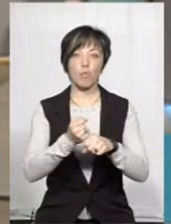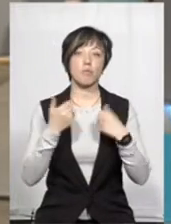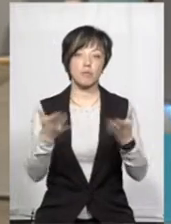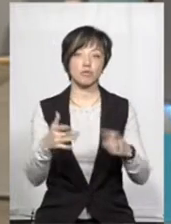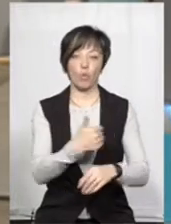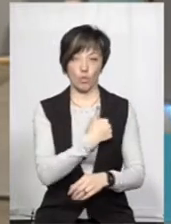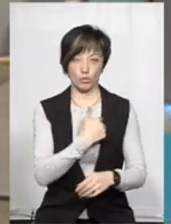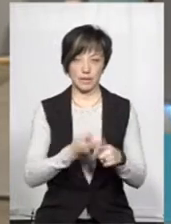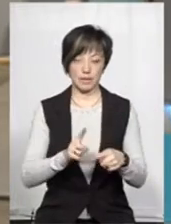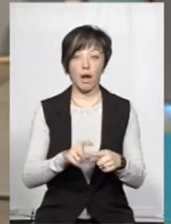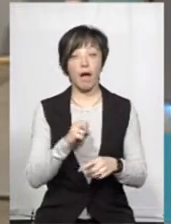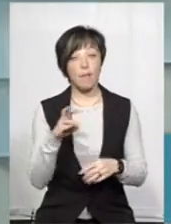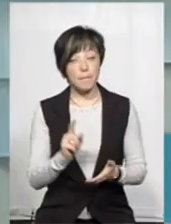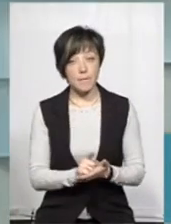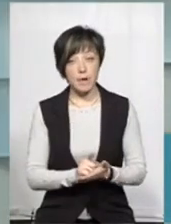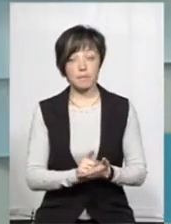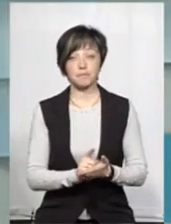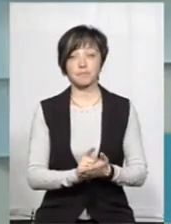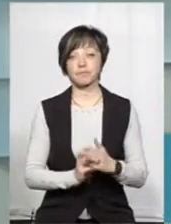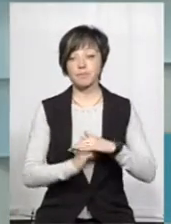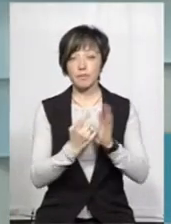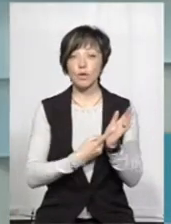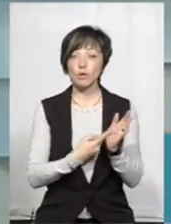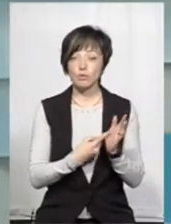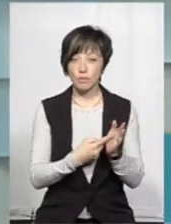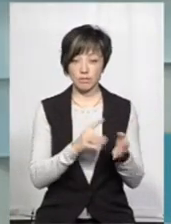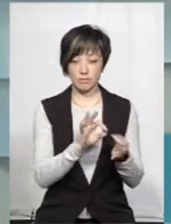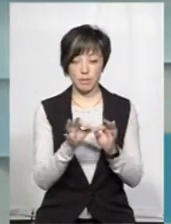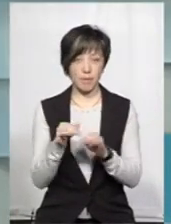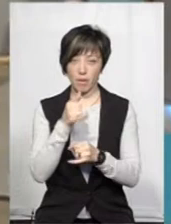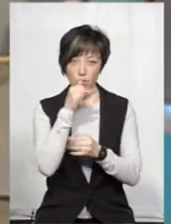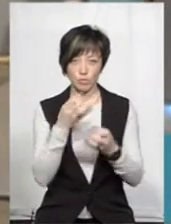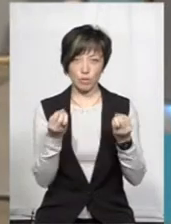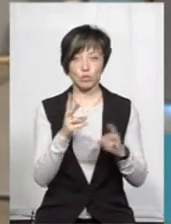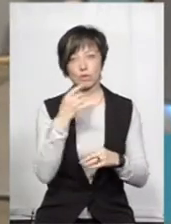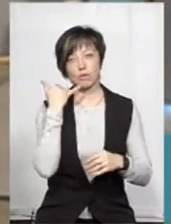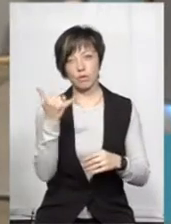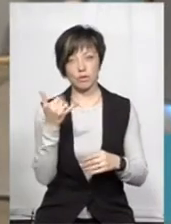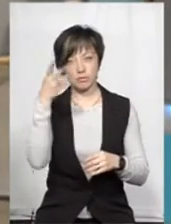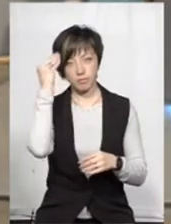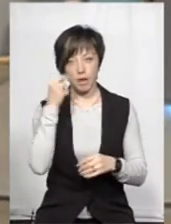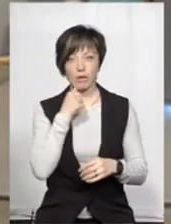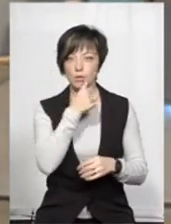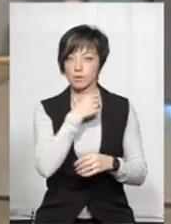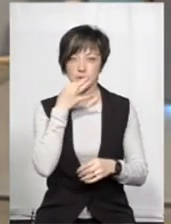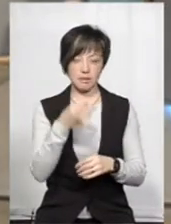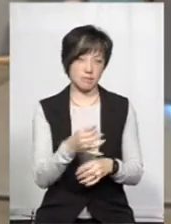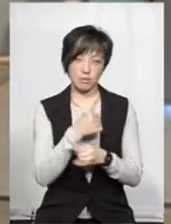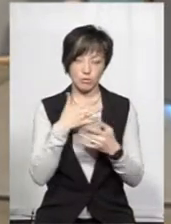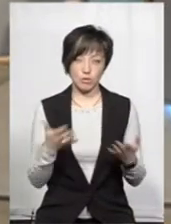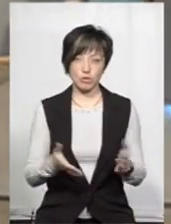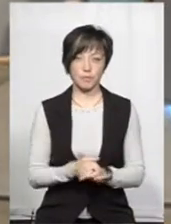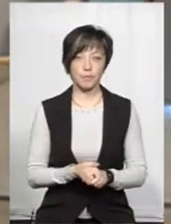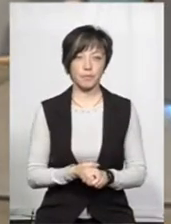робіть з нею, що хочете. Але ми маємо базуватись на доказовій базі. Ми не можемо просто, хтось зателефонував, анонім і сказав. Так,